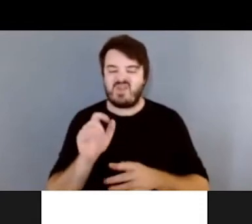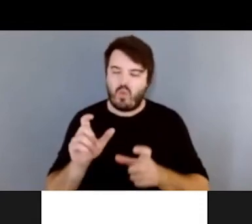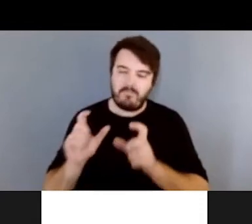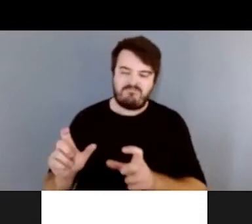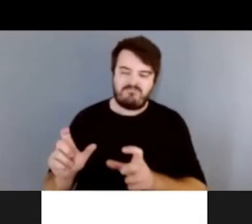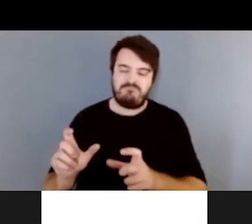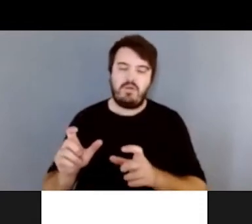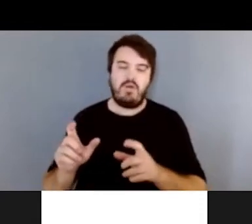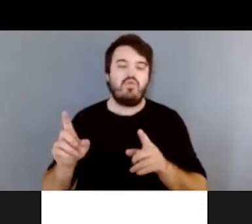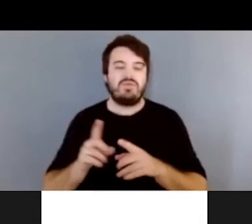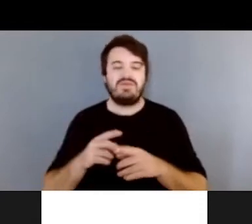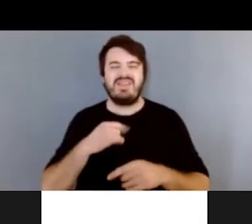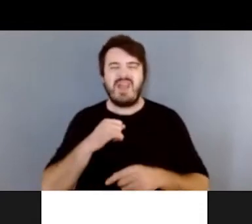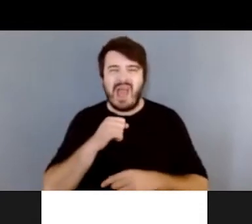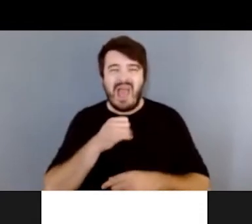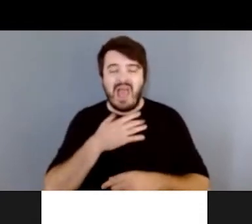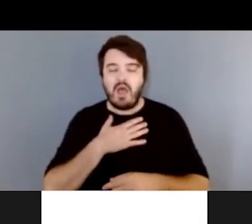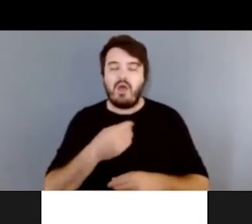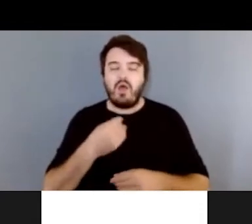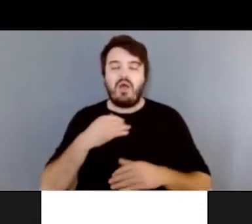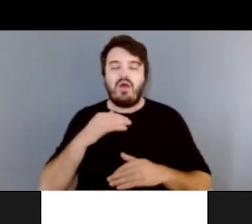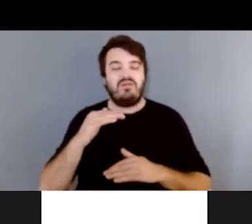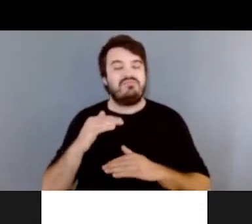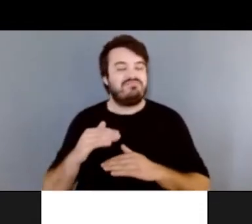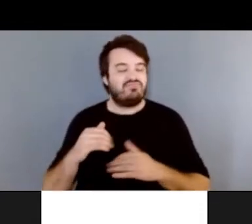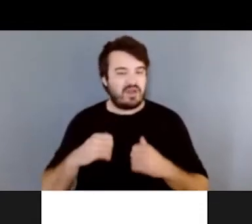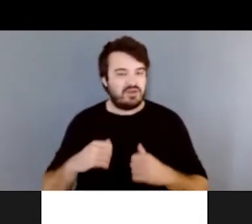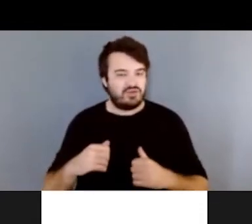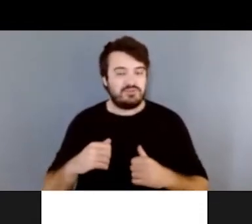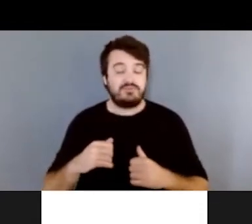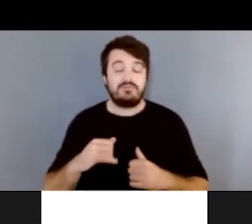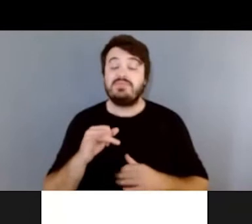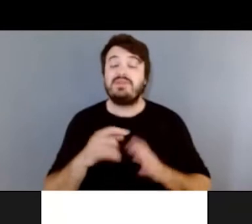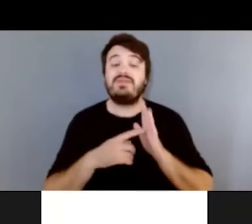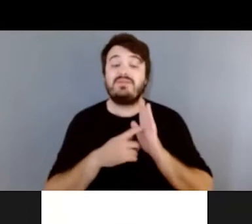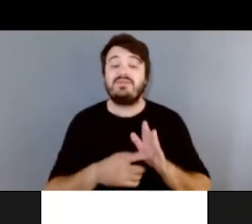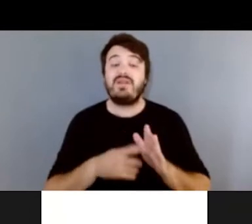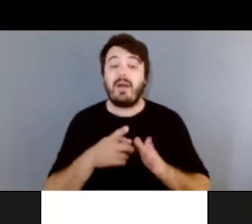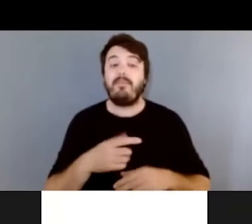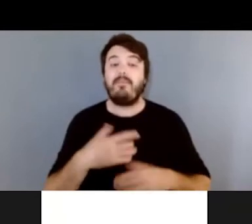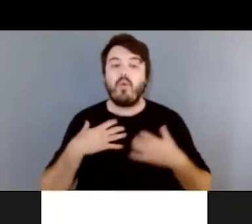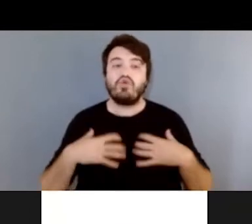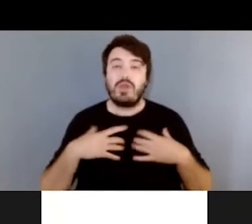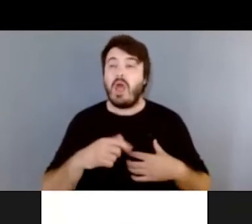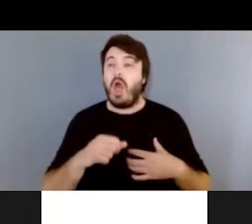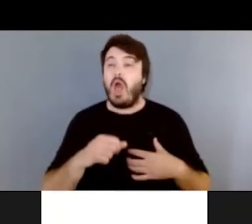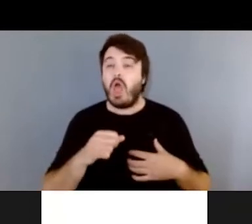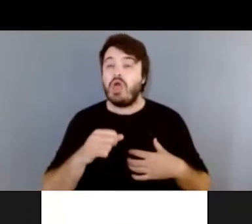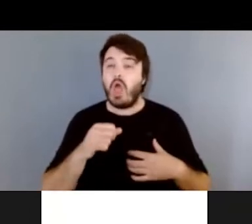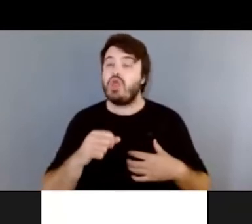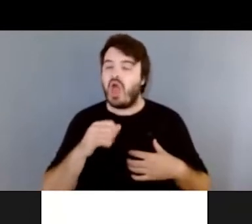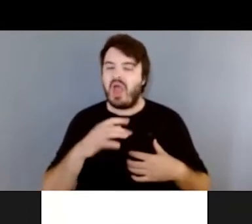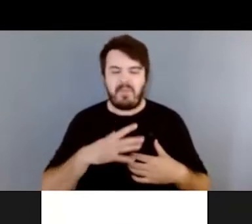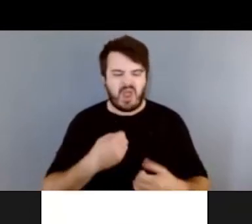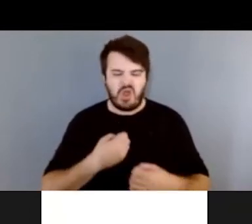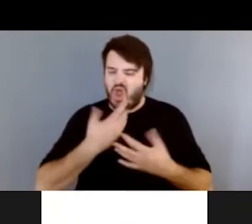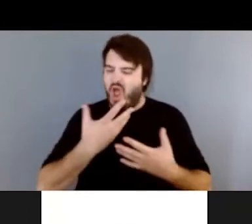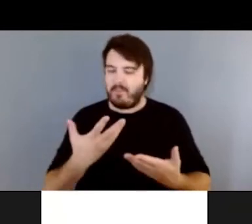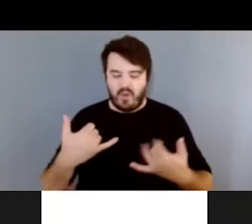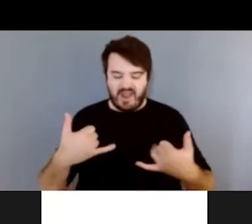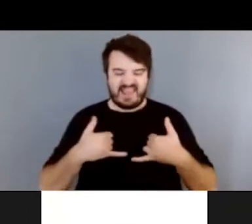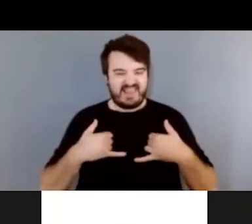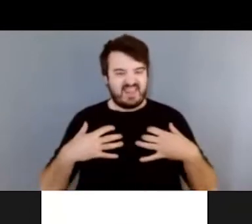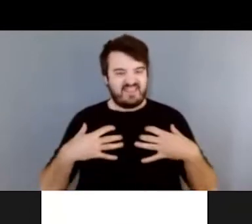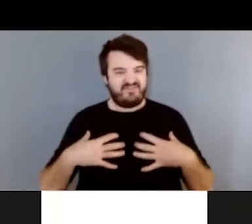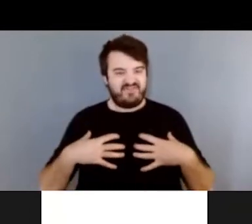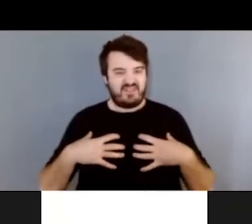aussi une toux qui n pas productive. Par exemple, des fois, quand on a une bronchite, on tousse, on tousse, on tousse, mais il n pas de mucus qui sort. Ça, ça fait juste